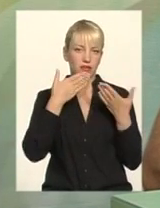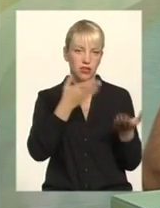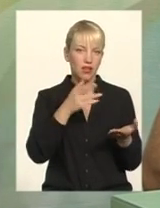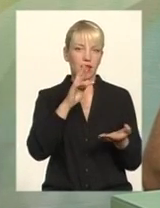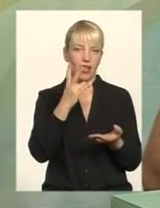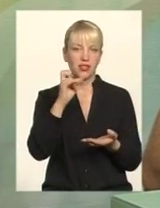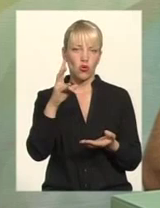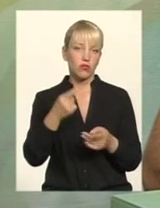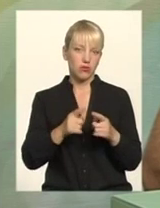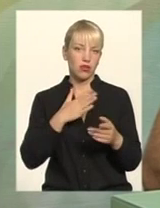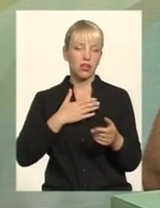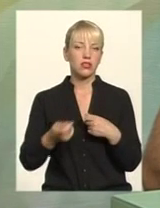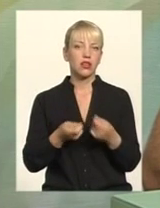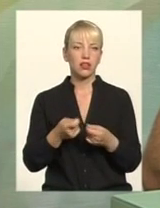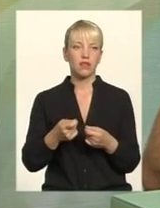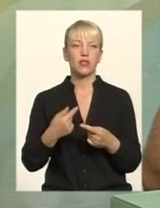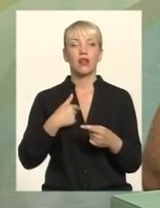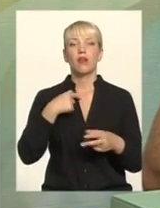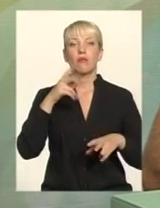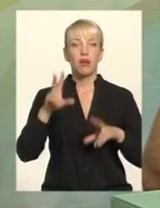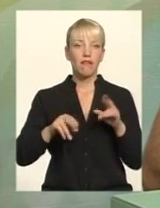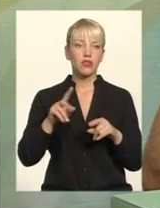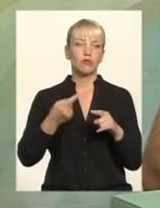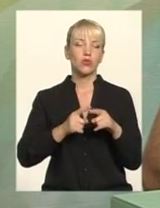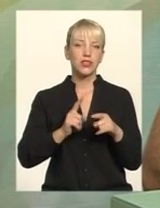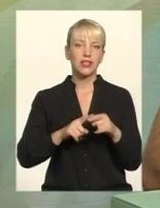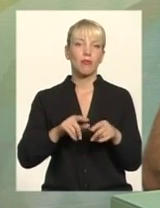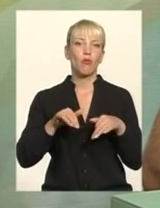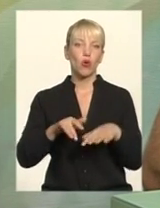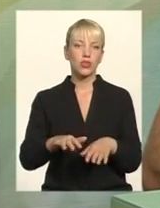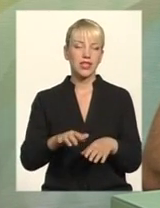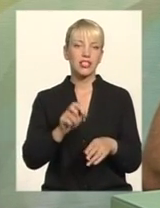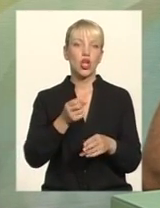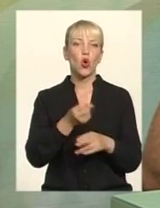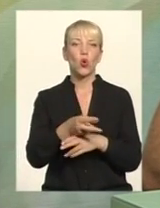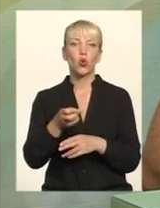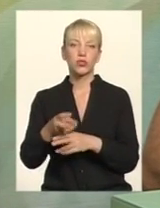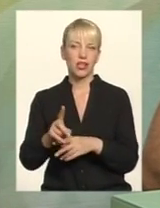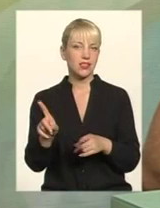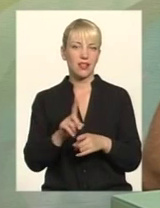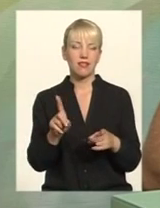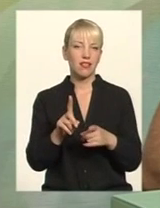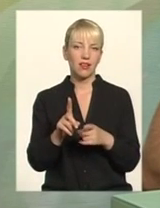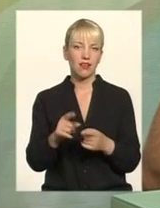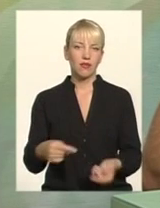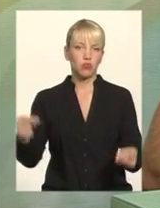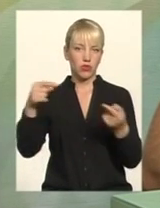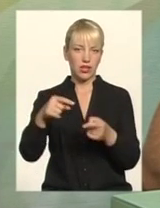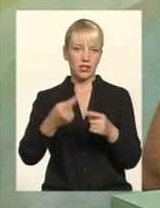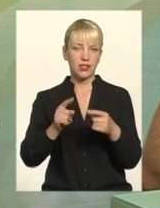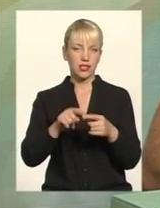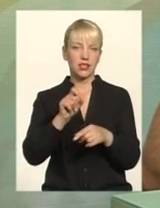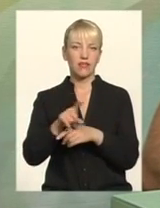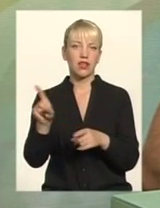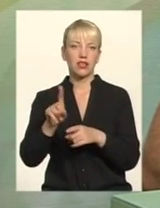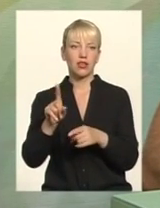люстрації Не відображають тих завдань, які би, власне, революція гідності ставила На що він